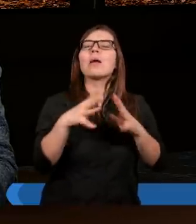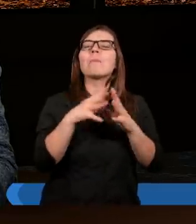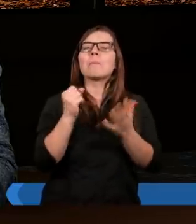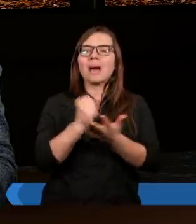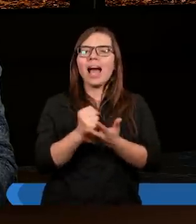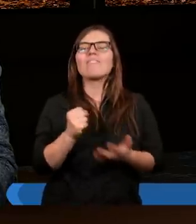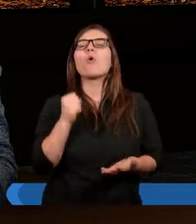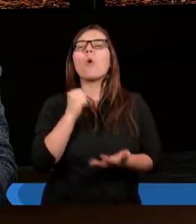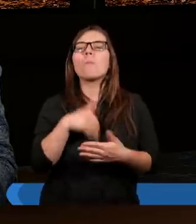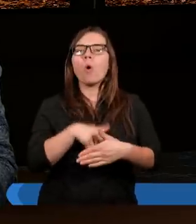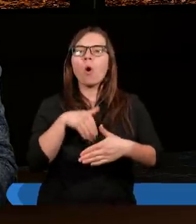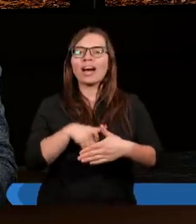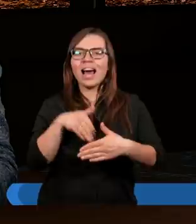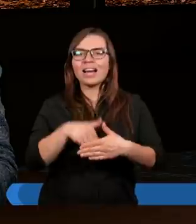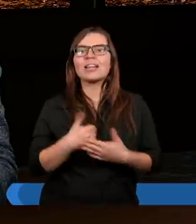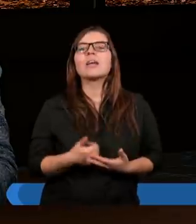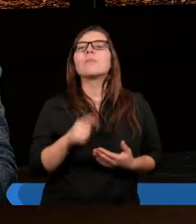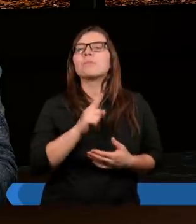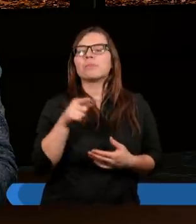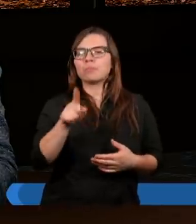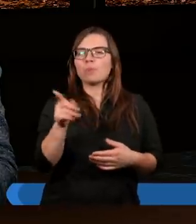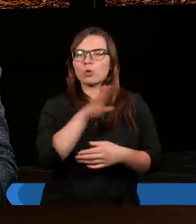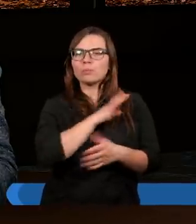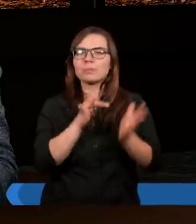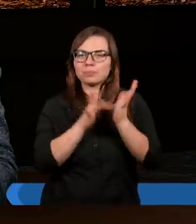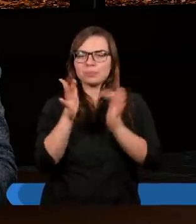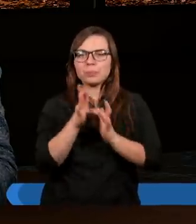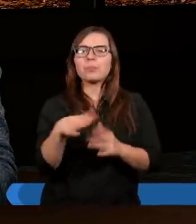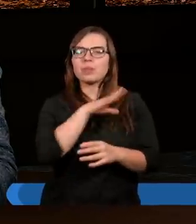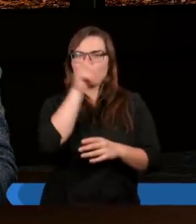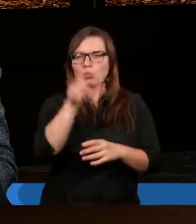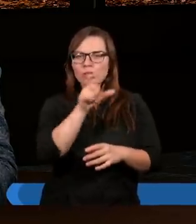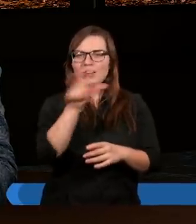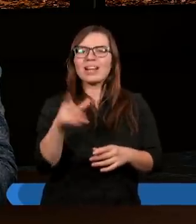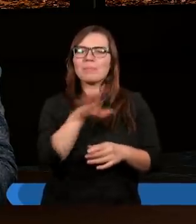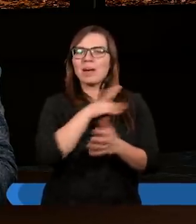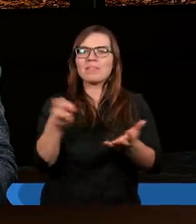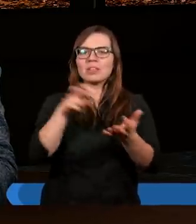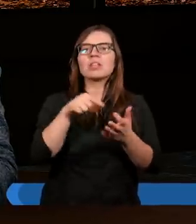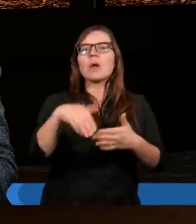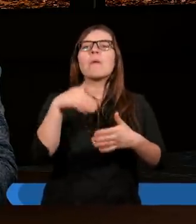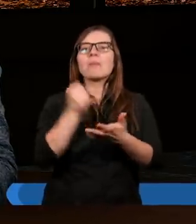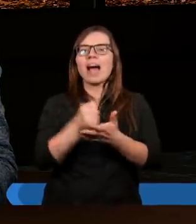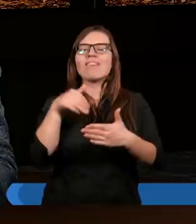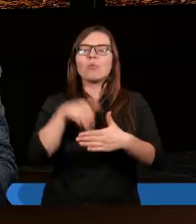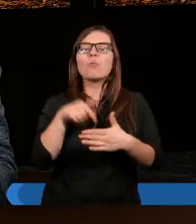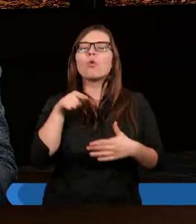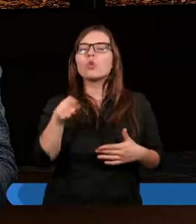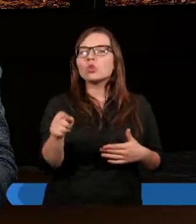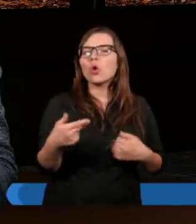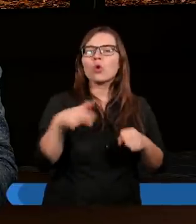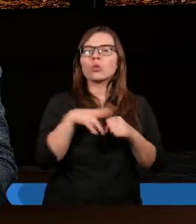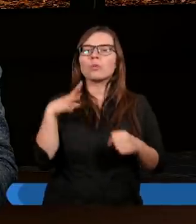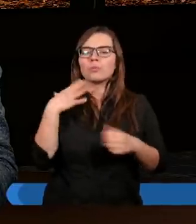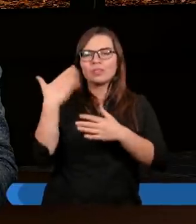moralne. W tym momencie, po śmierci Jezusa, po ukrzyżowaniu, po zmartwychwstaniu jest to prawo moralne. To, które było